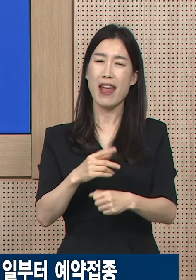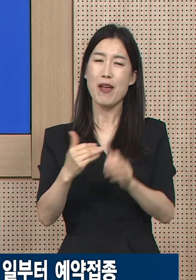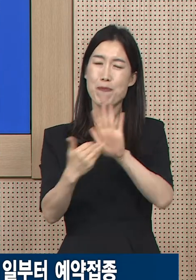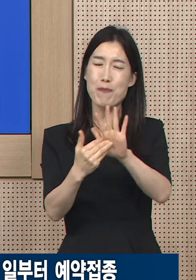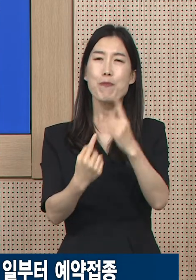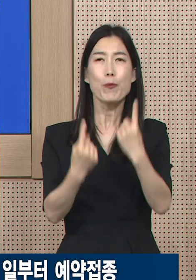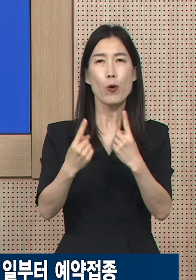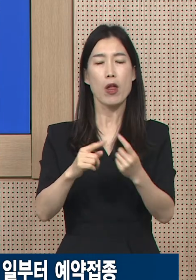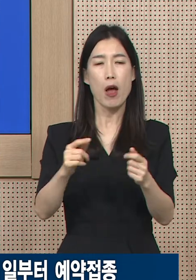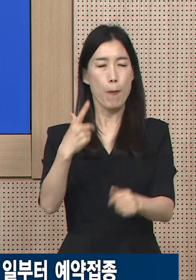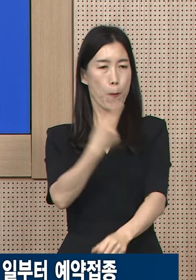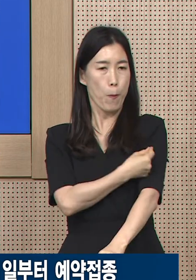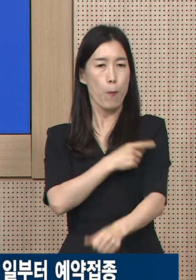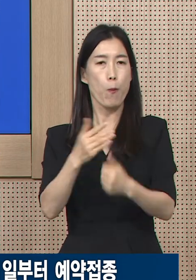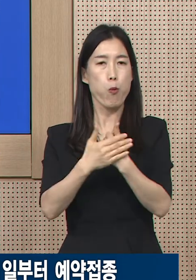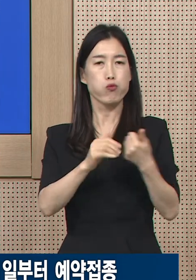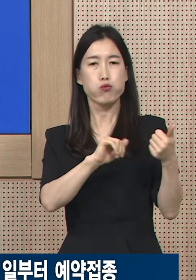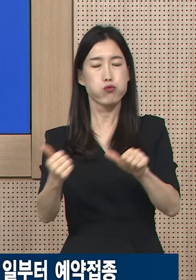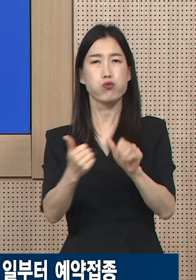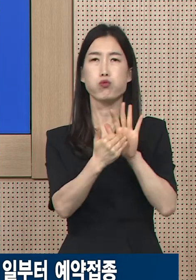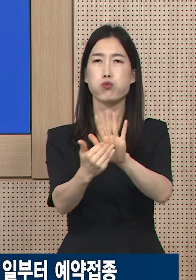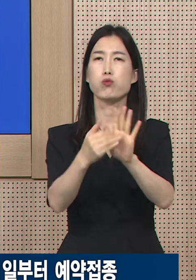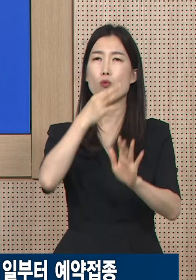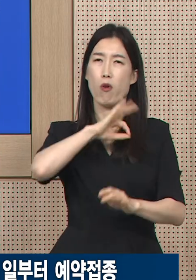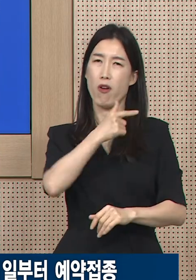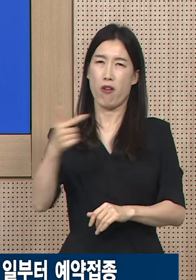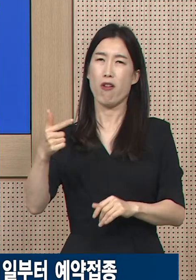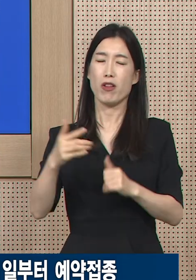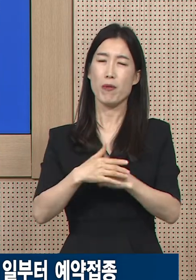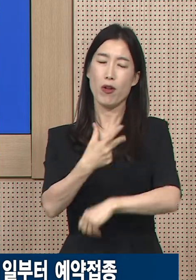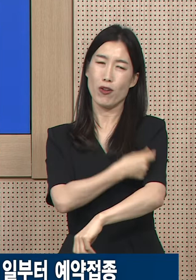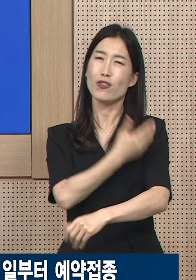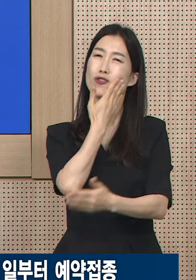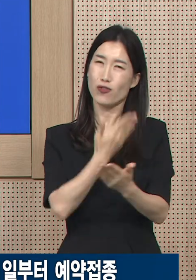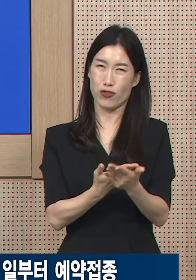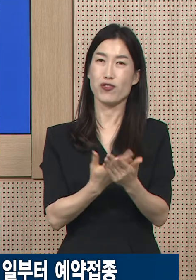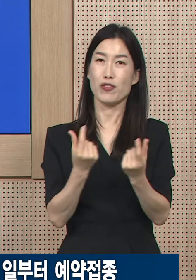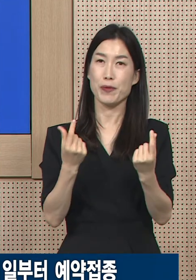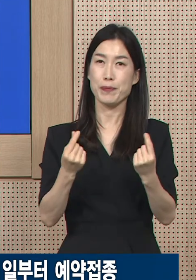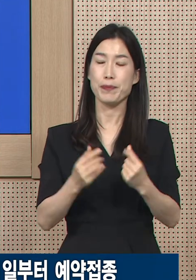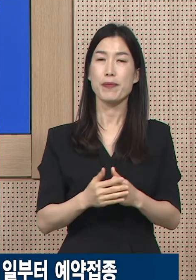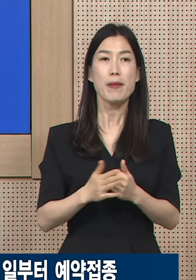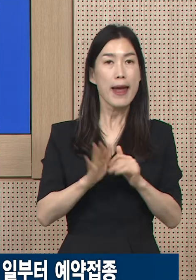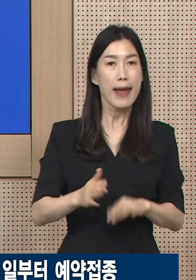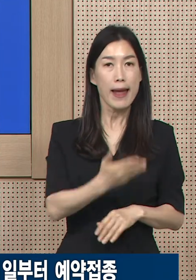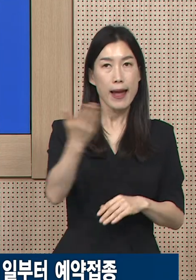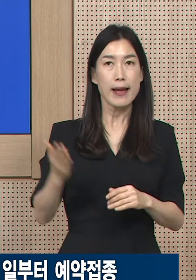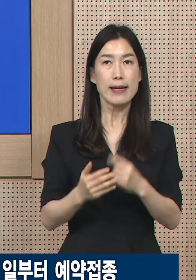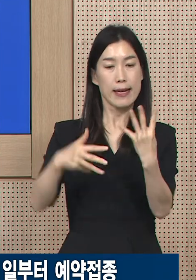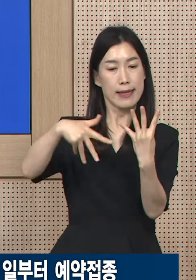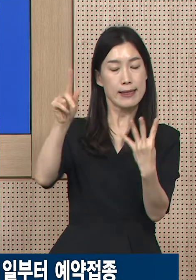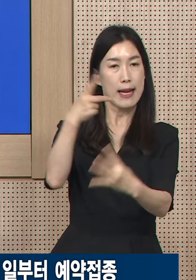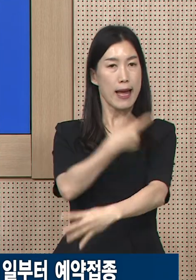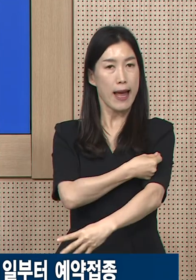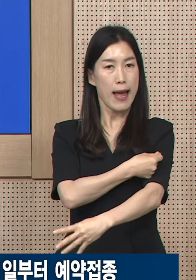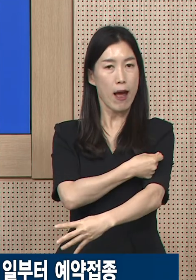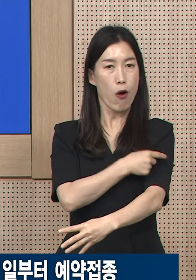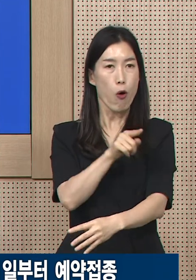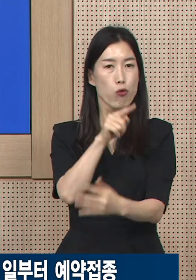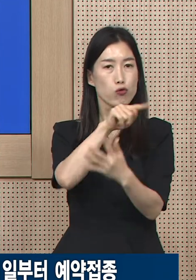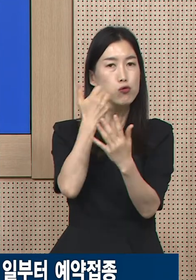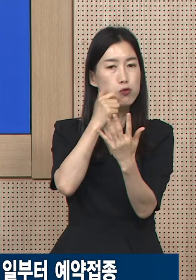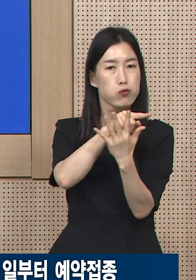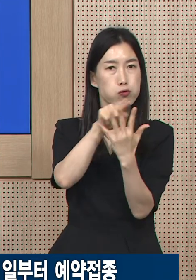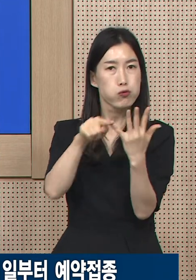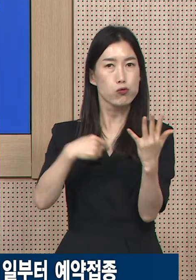보호수단으로서 백신 접종의 중요성은 여전히 유효합니다. 4차 접종 대상이신 분들께서는 4차 접종에 적극적인